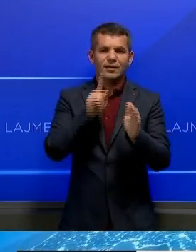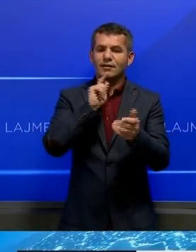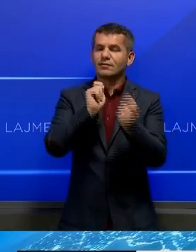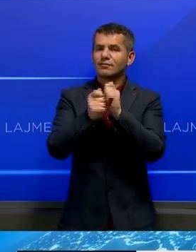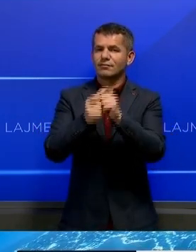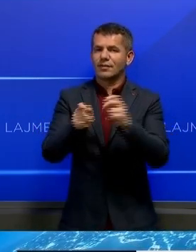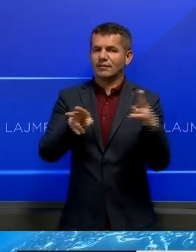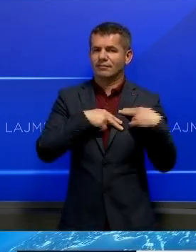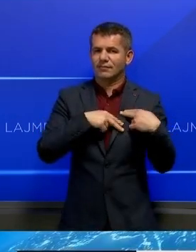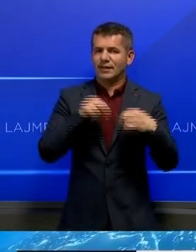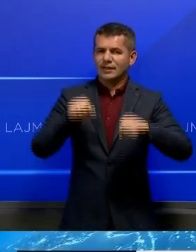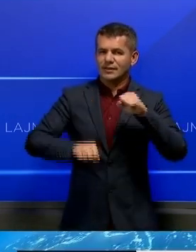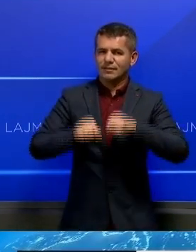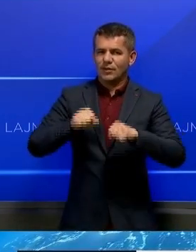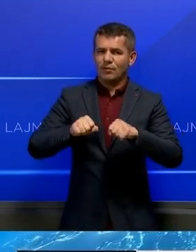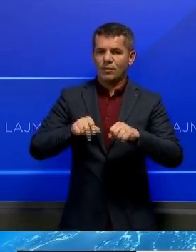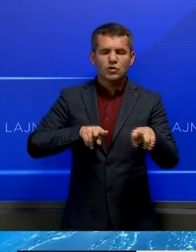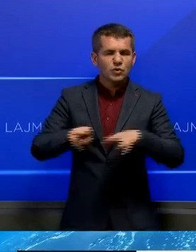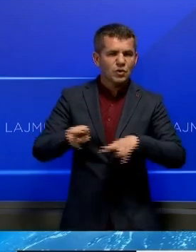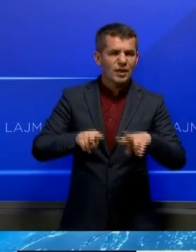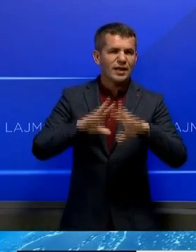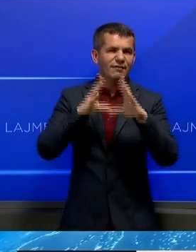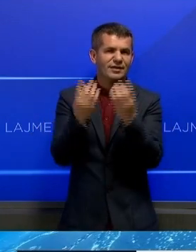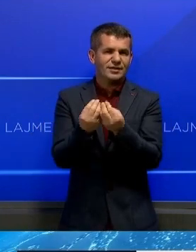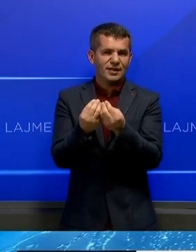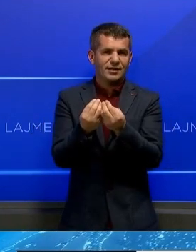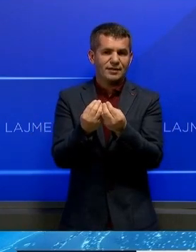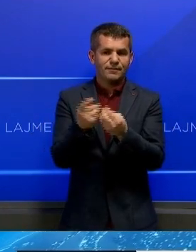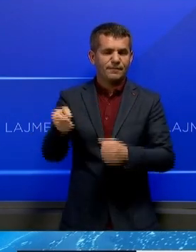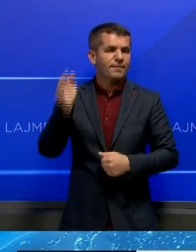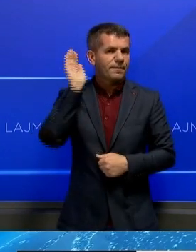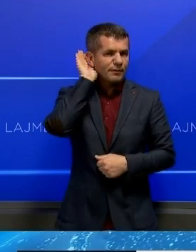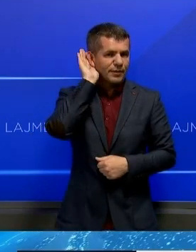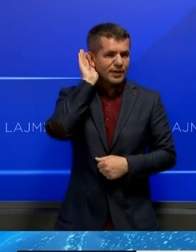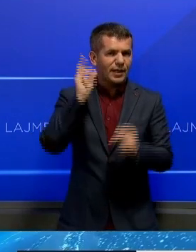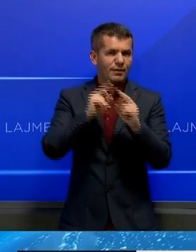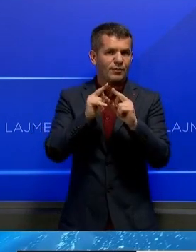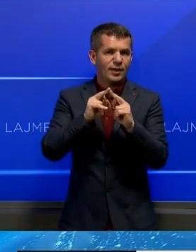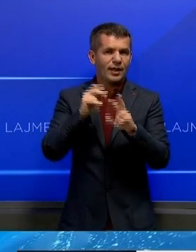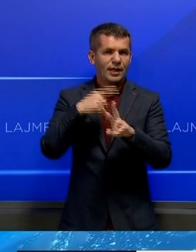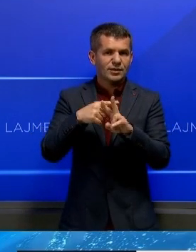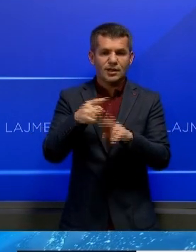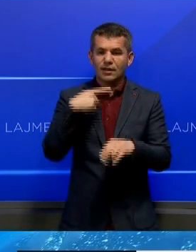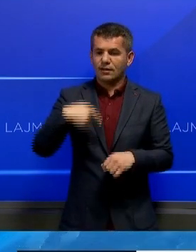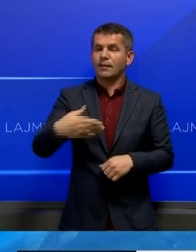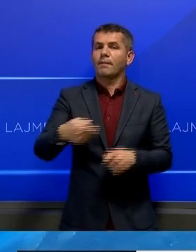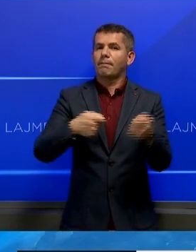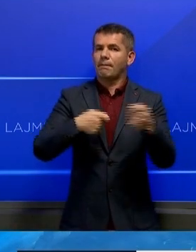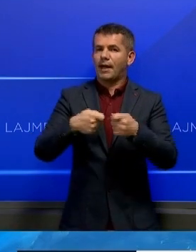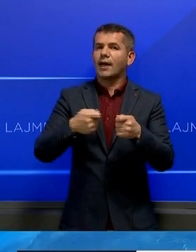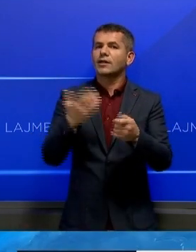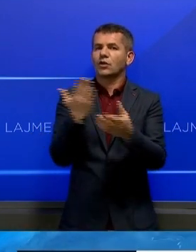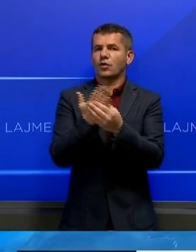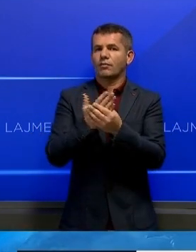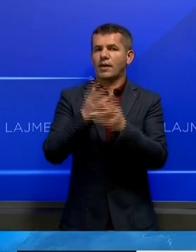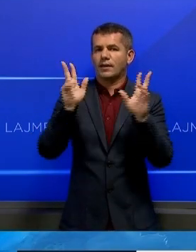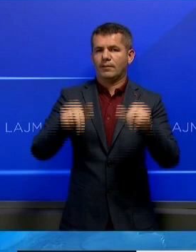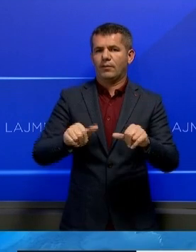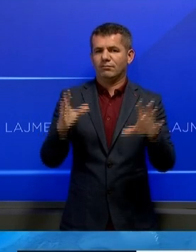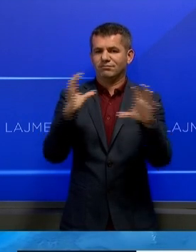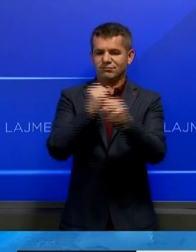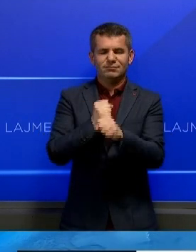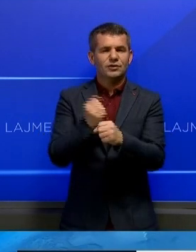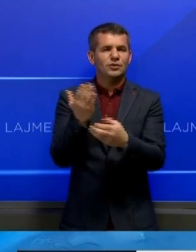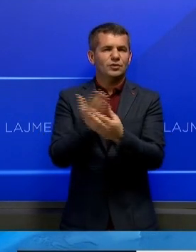për përgjëtsit disiplinore të gjyçtarve e prokurorve, derisa Ministri Albulena Hajiu ka bërtë ditur se të martën finalizohet drafti i pari konsept